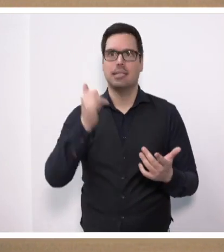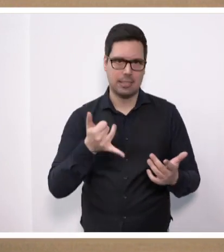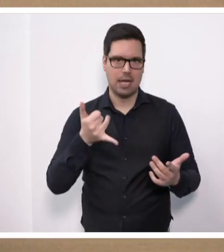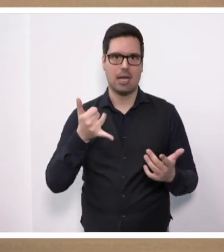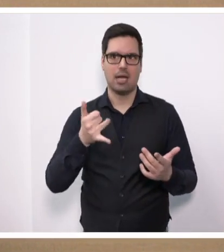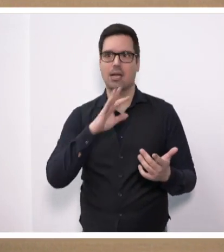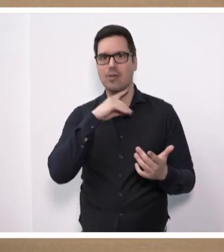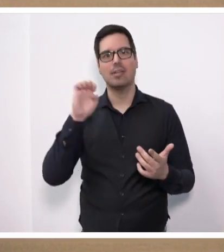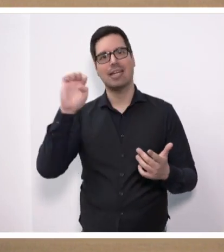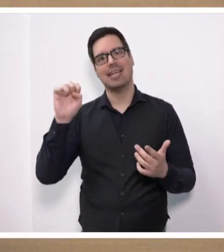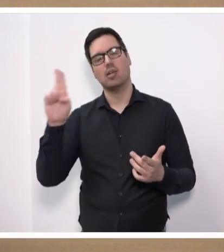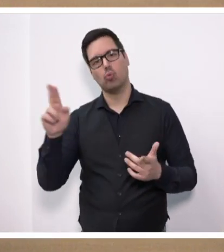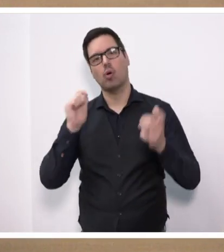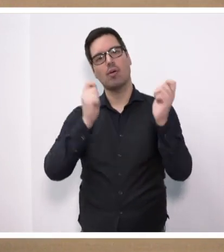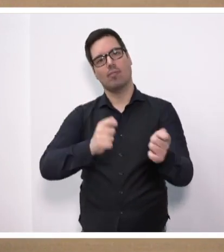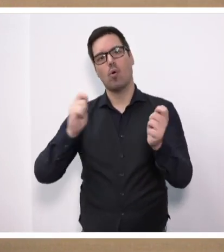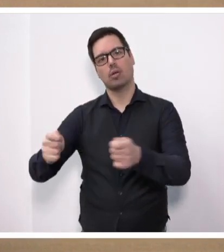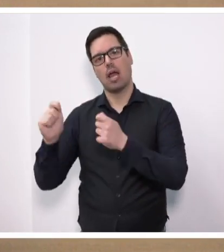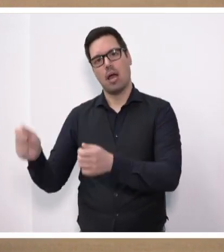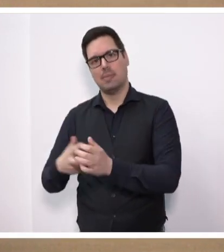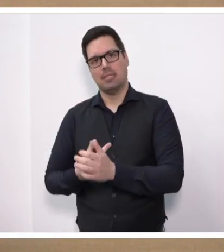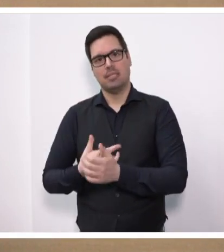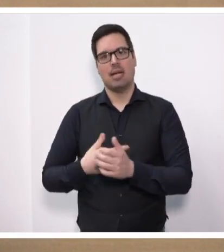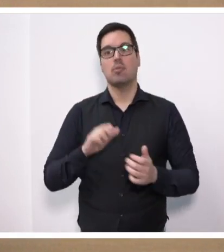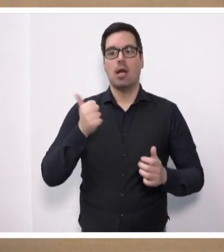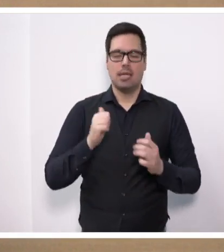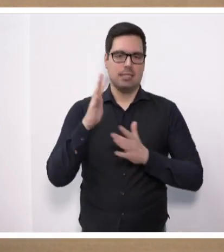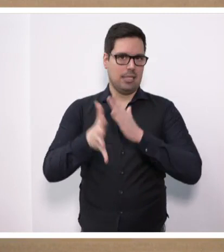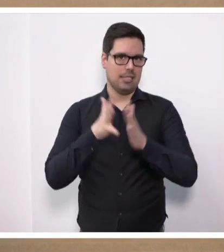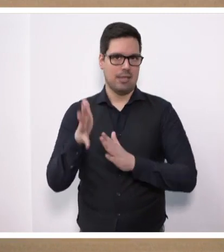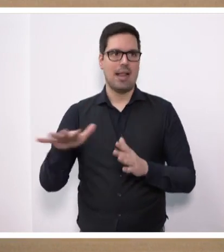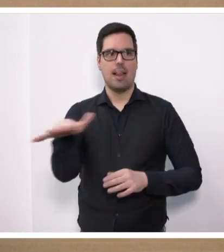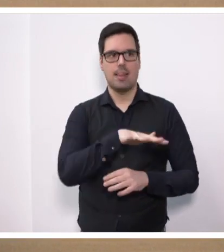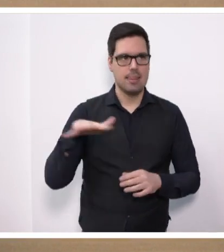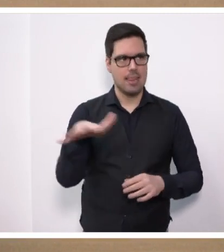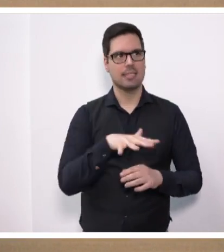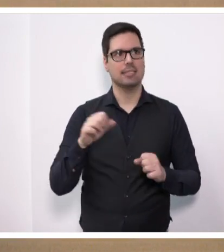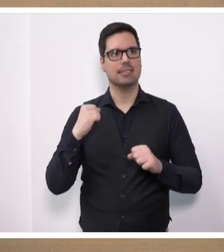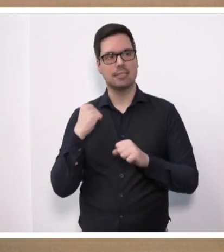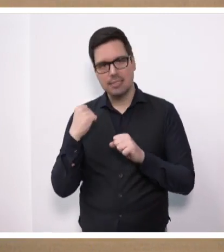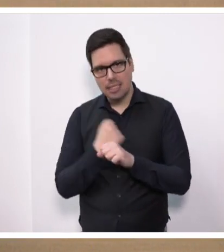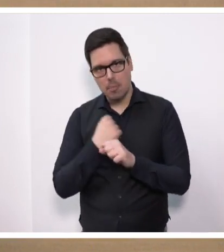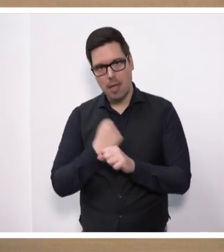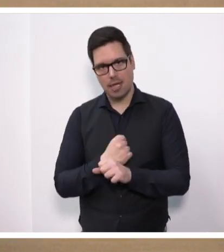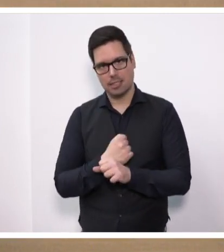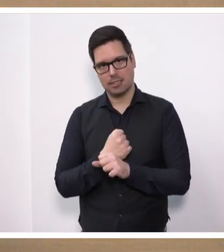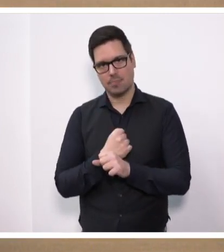gab viele EU-Vorgaben. Aber ich will jetzt nur noch eins sagen, was das Land gemacht hat. Es war